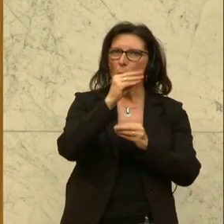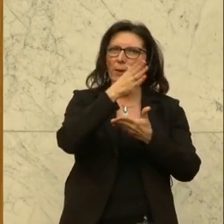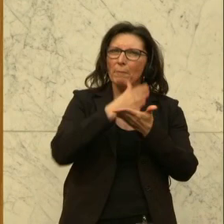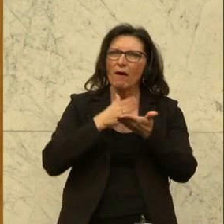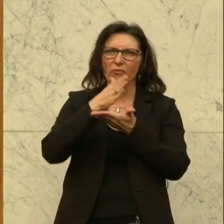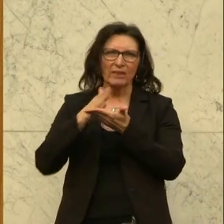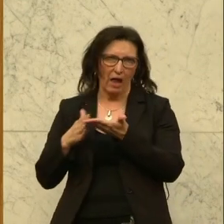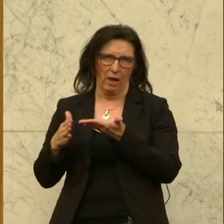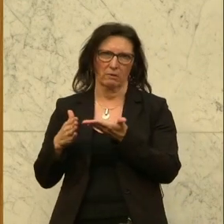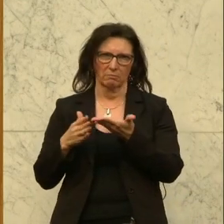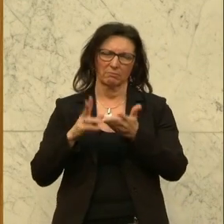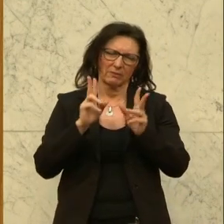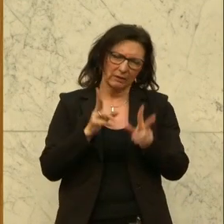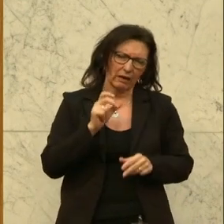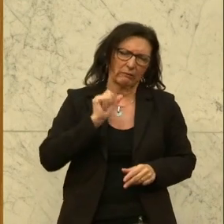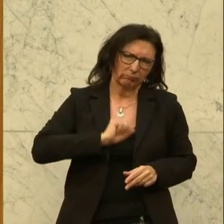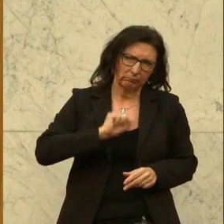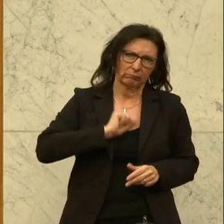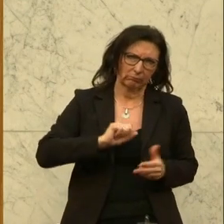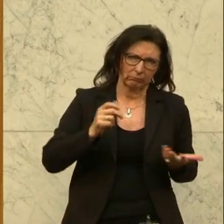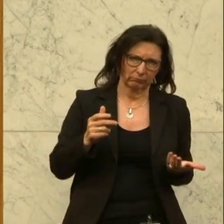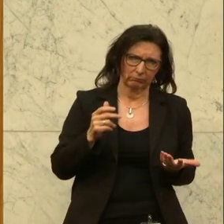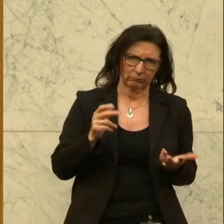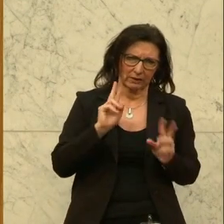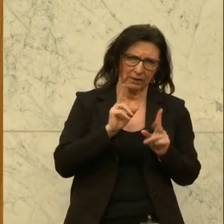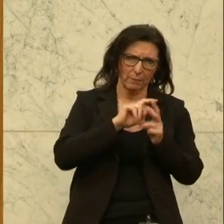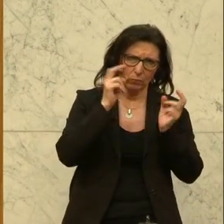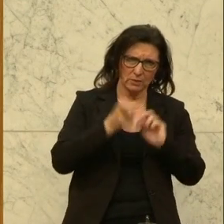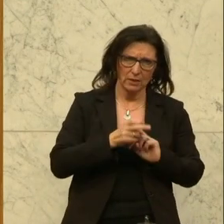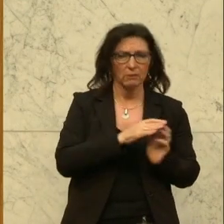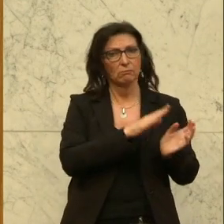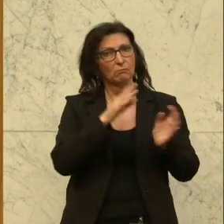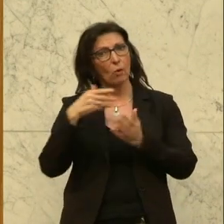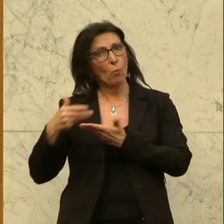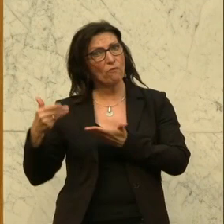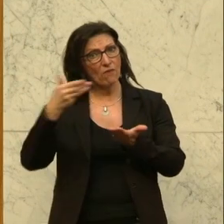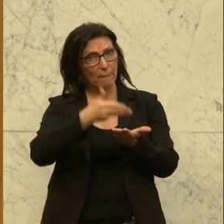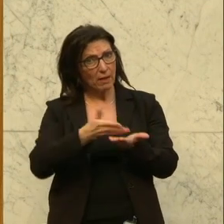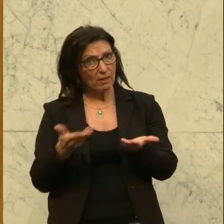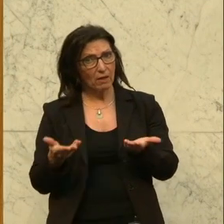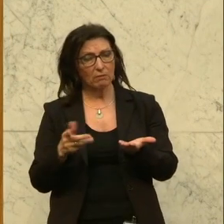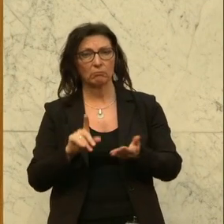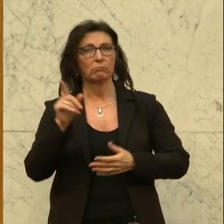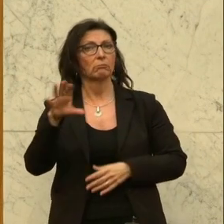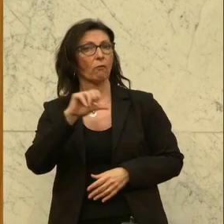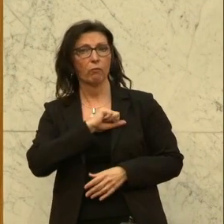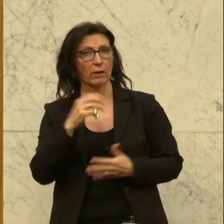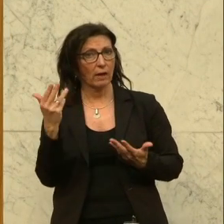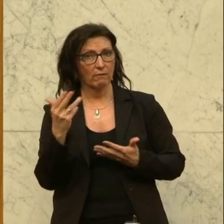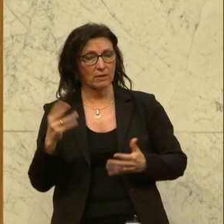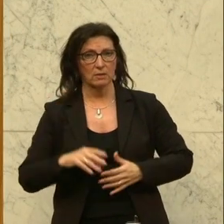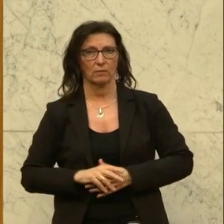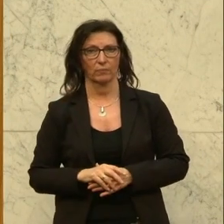und so in ein erträgliches Maß umgesetzt werden können. Und für die Vermieterinnen und Vermieter bringt es den Vorteil,